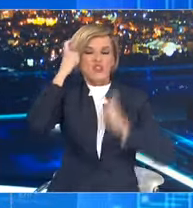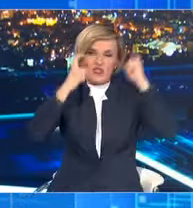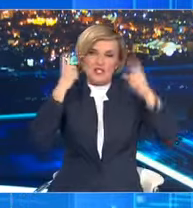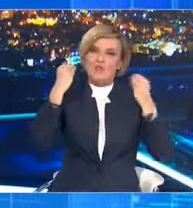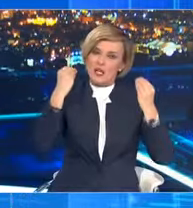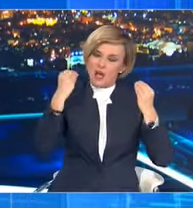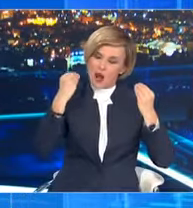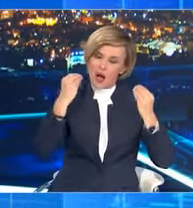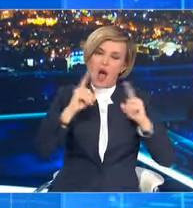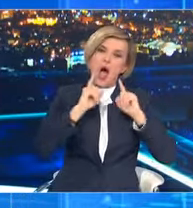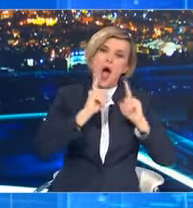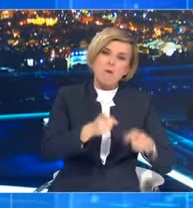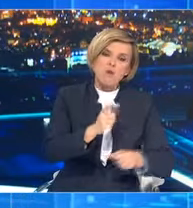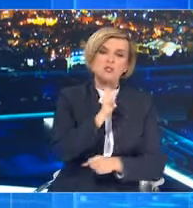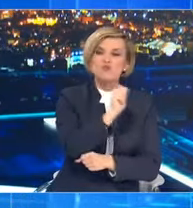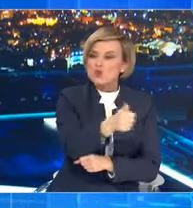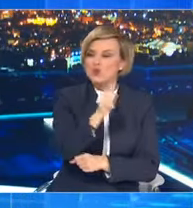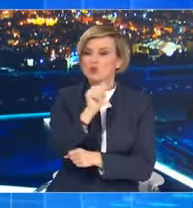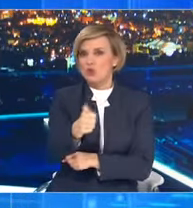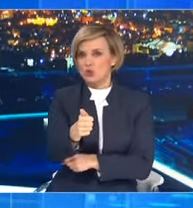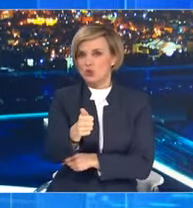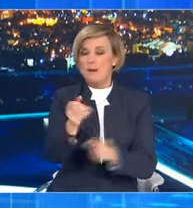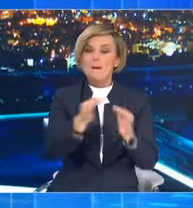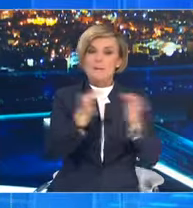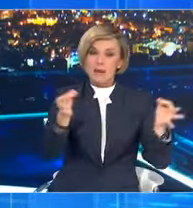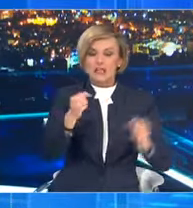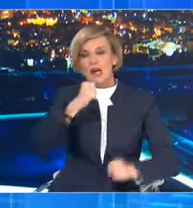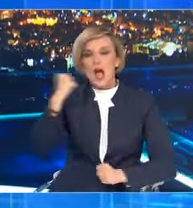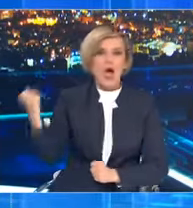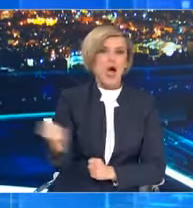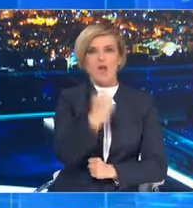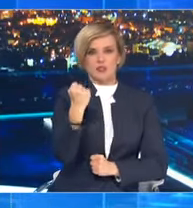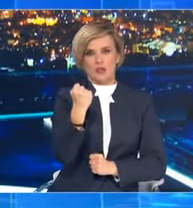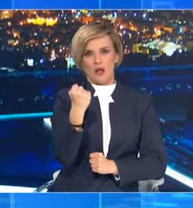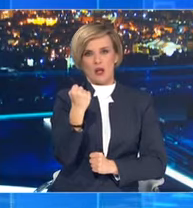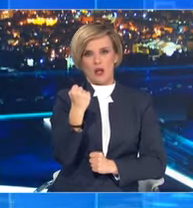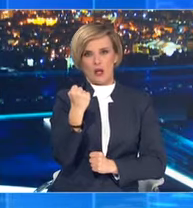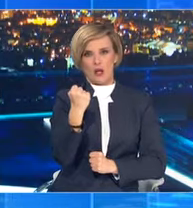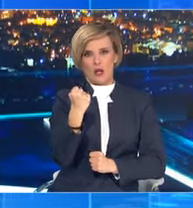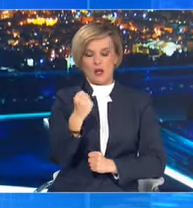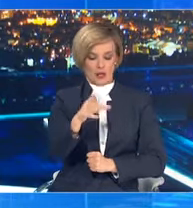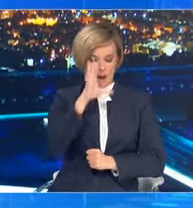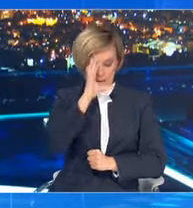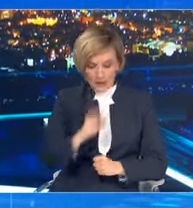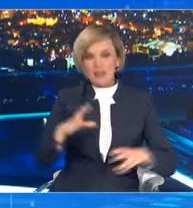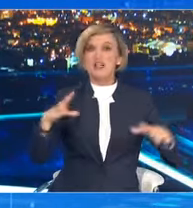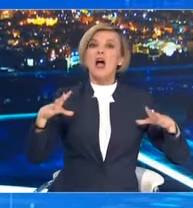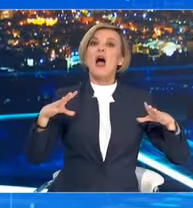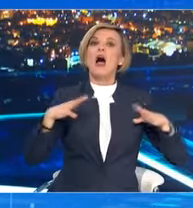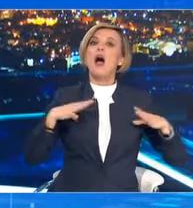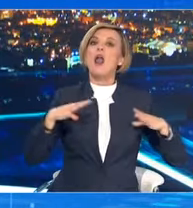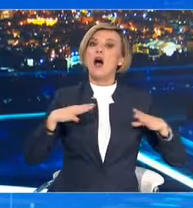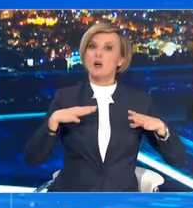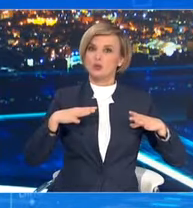καμία έκπτωση στα μέτρα η οποιαδήποτε έκπτωση στα μέτρα η οποιαδήποτε πραγματική χαλάρωση χωρίς